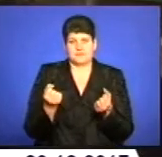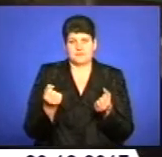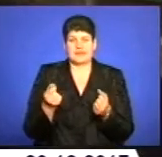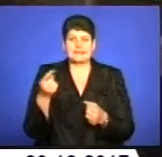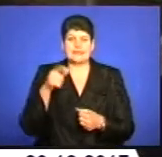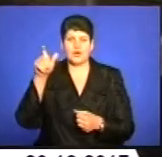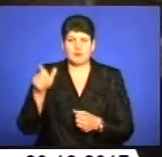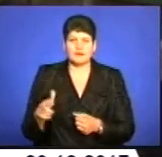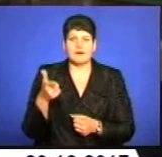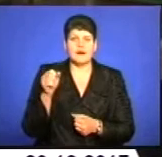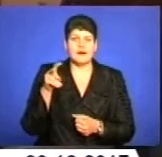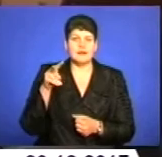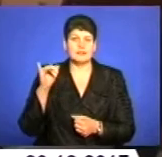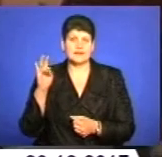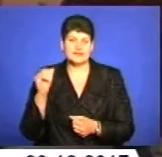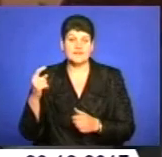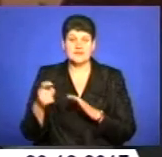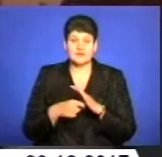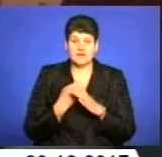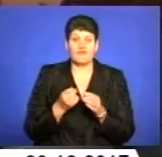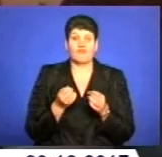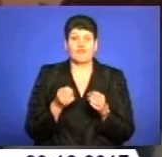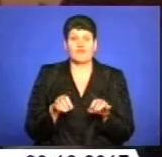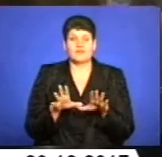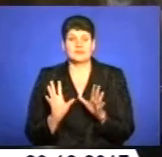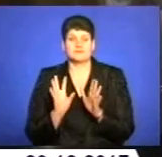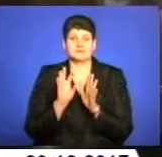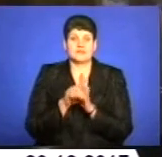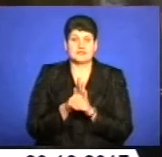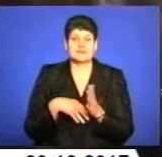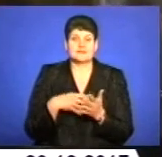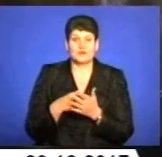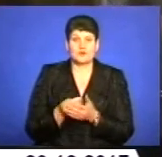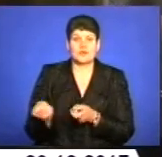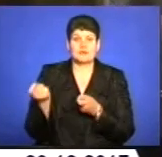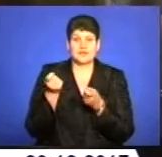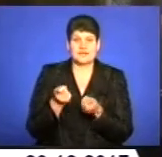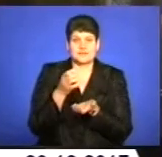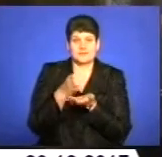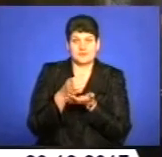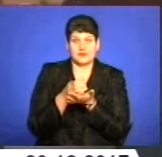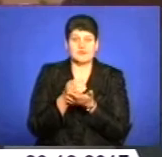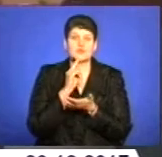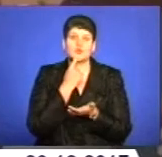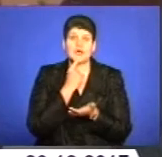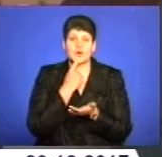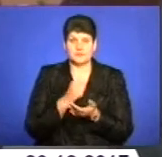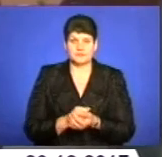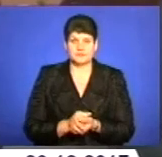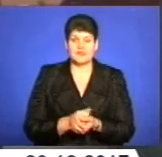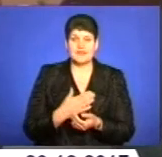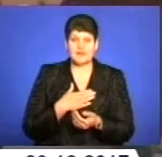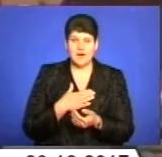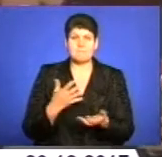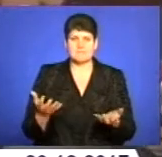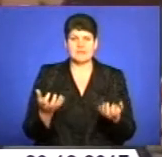Тернополянка Галина, дізнавшись про виставку, вирішила внести свою лепту та принесла бляшанку від сукарок. Звичайно, я підтримую